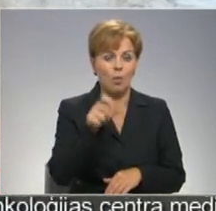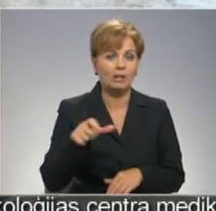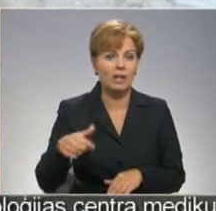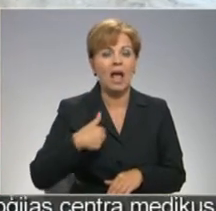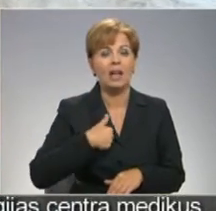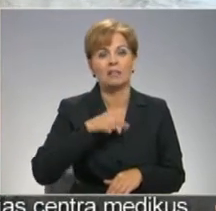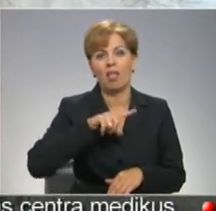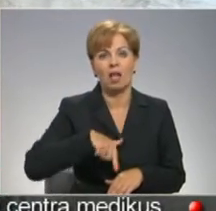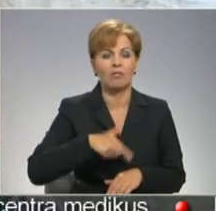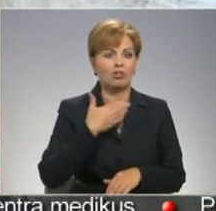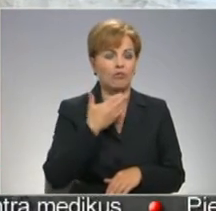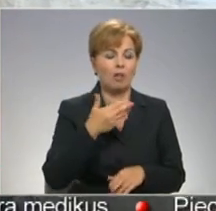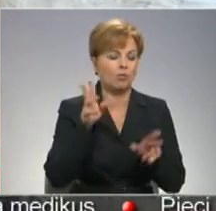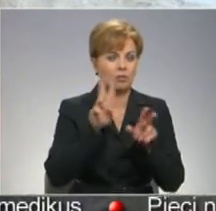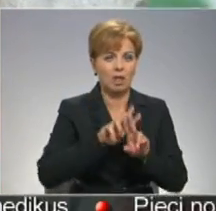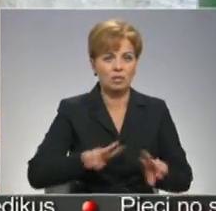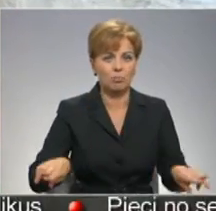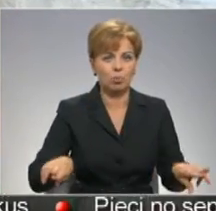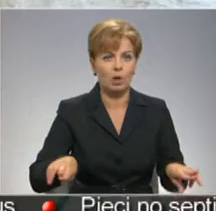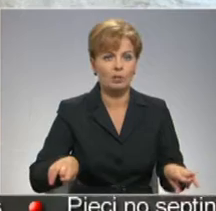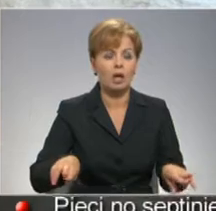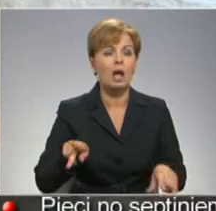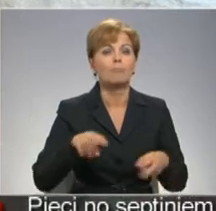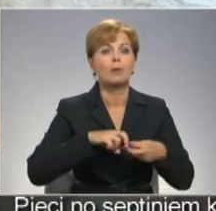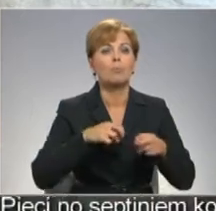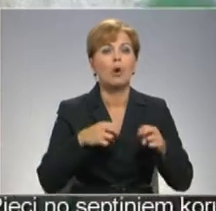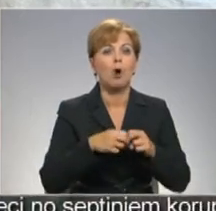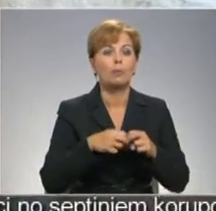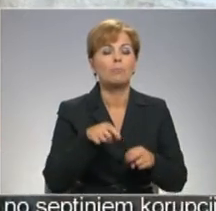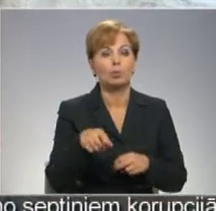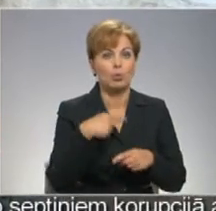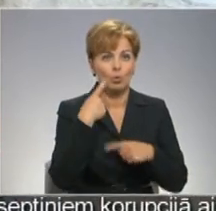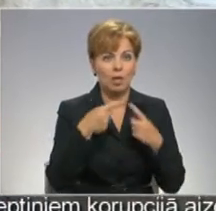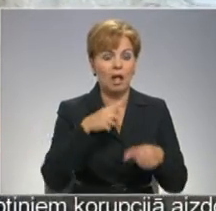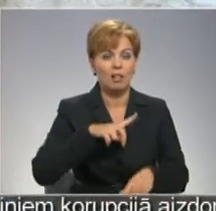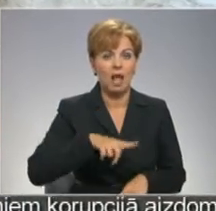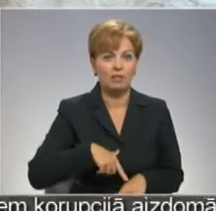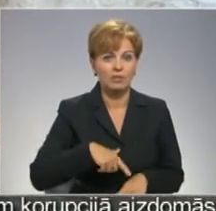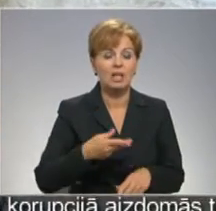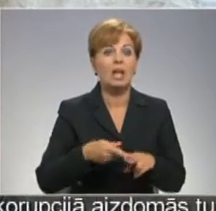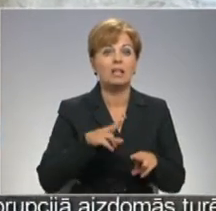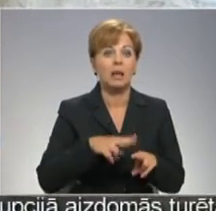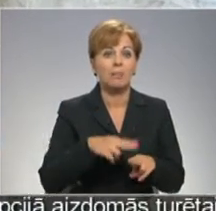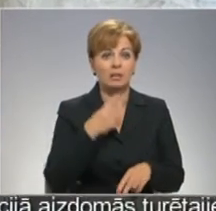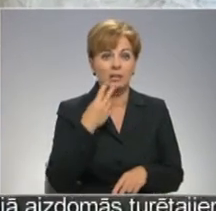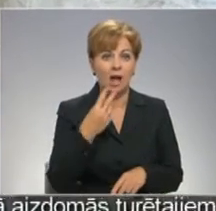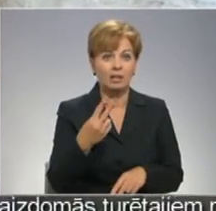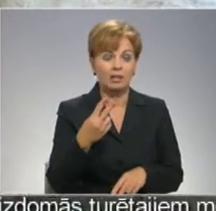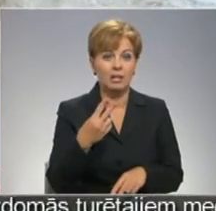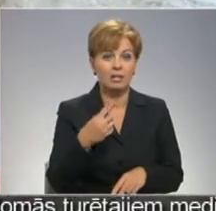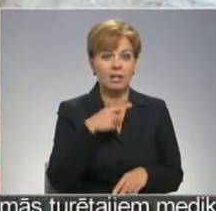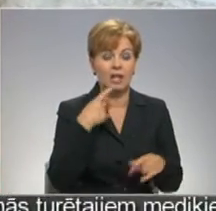nesaprotu. Problēma ir tā, ka tur runā latviski. Un tāpēc skatāties Krievijas kanālus.